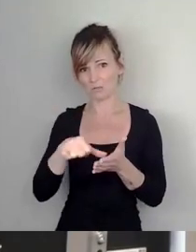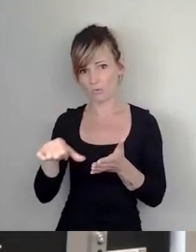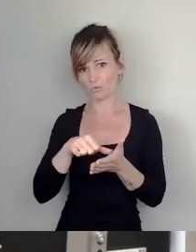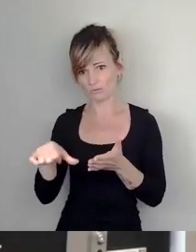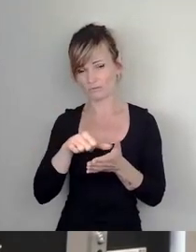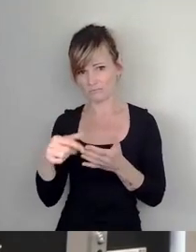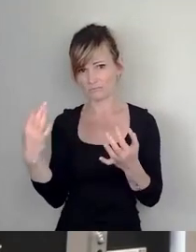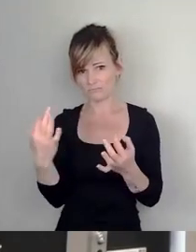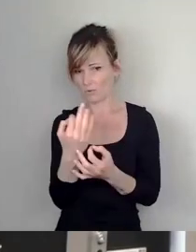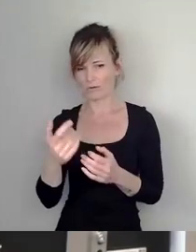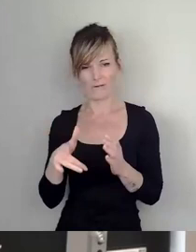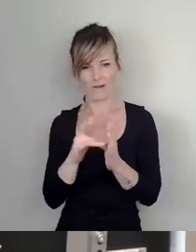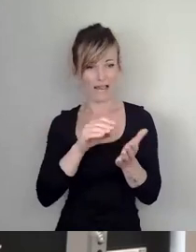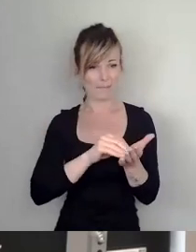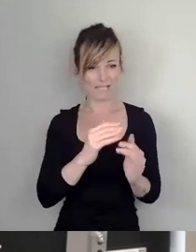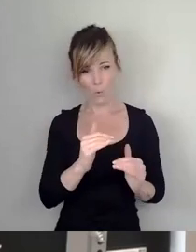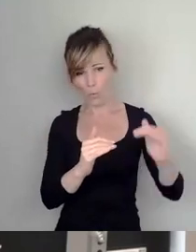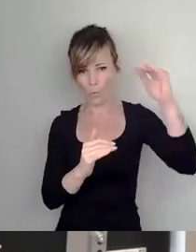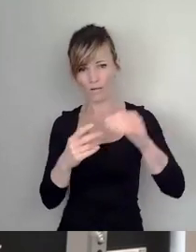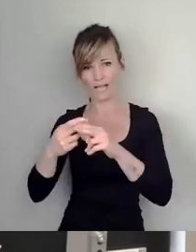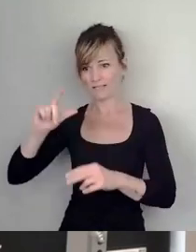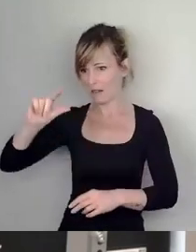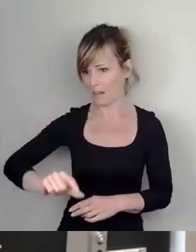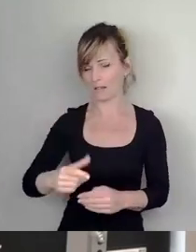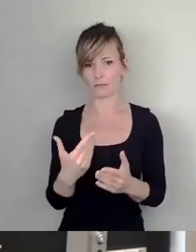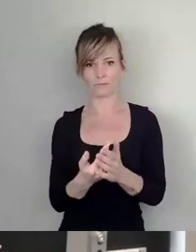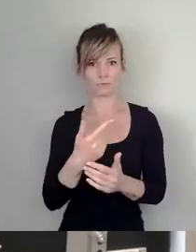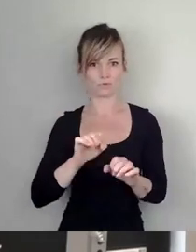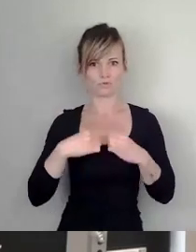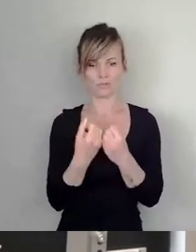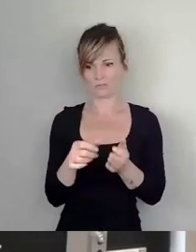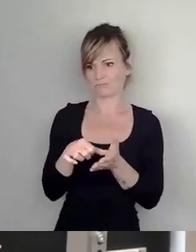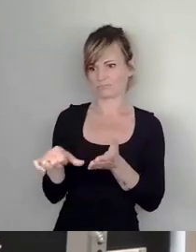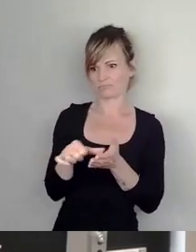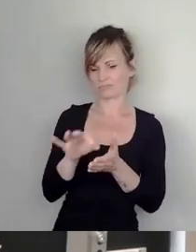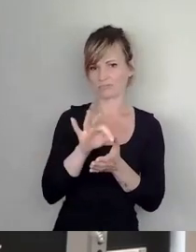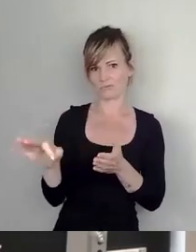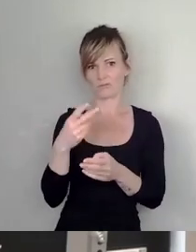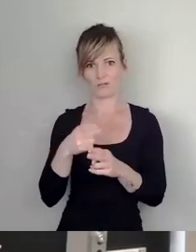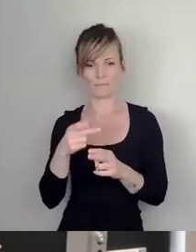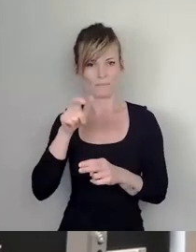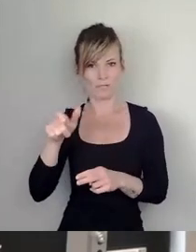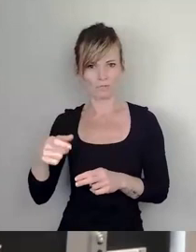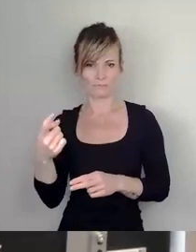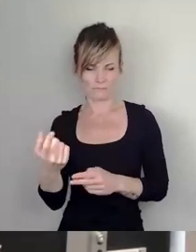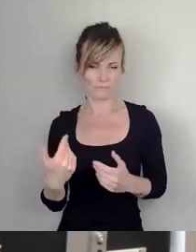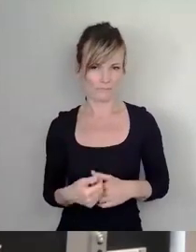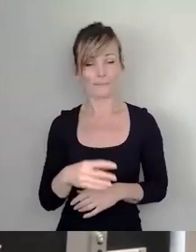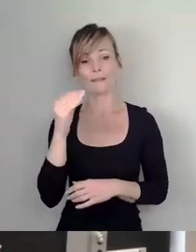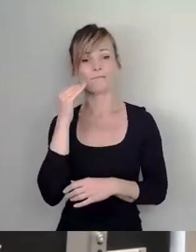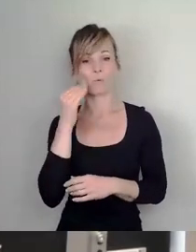zu den Mieten stehen. Mit diesem Beschlussvorschlag wollen wir hier langfristig Abhilfe schaffen. Wohneigentum schützt auch vor Altersarmut.